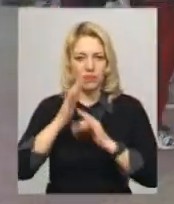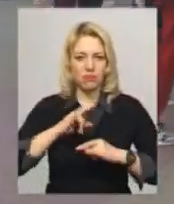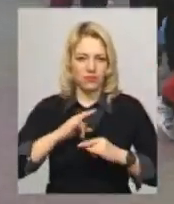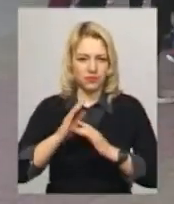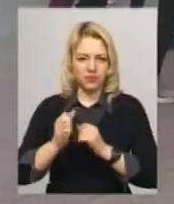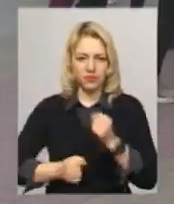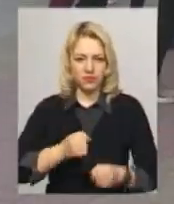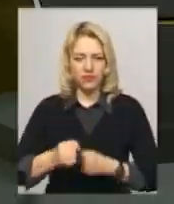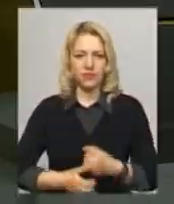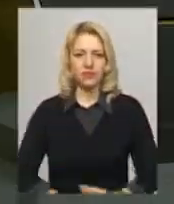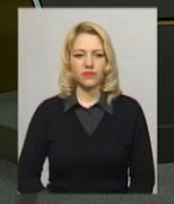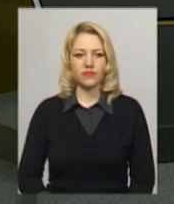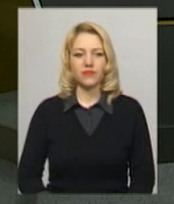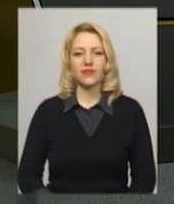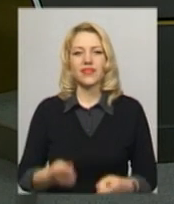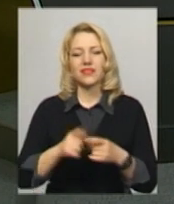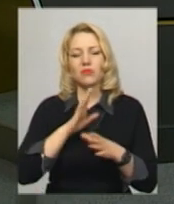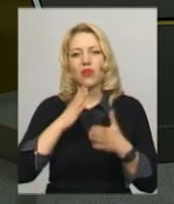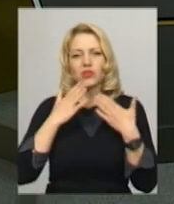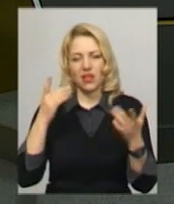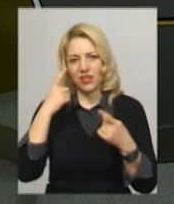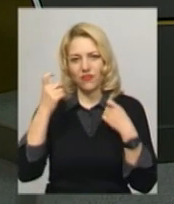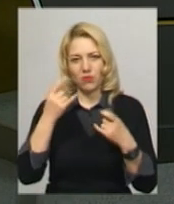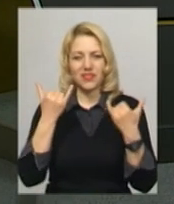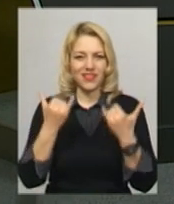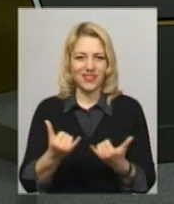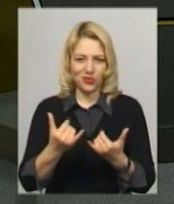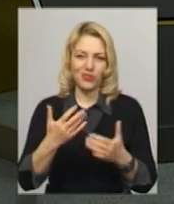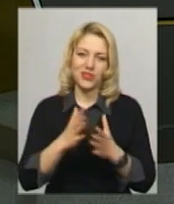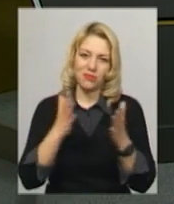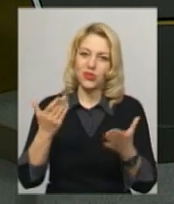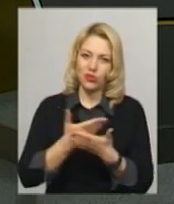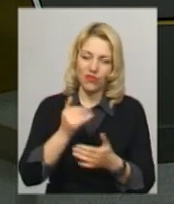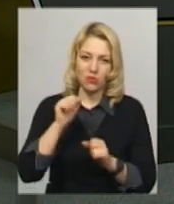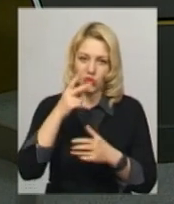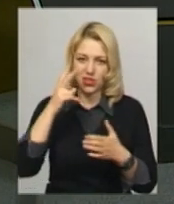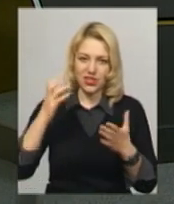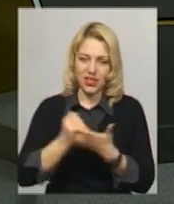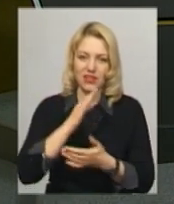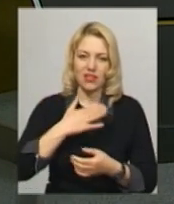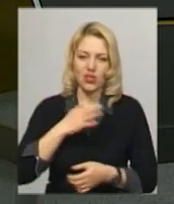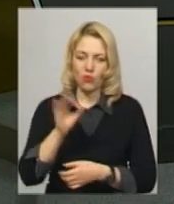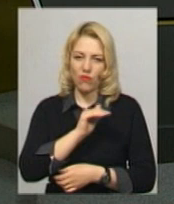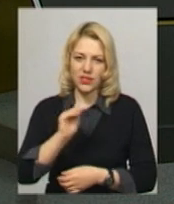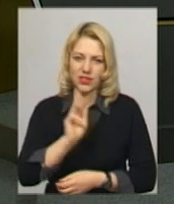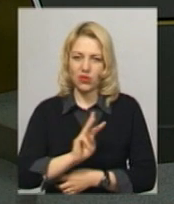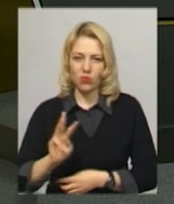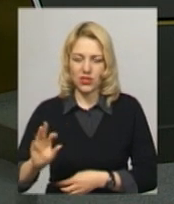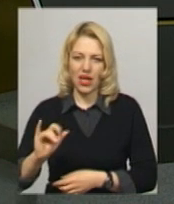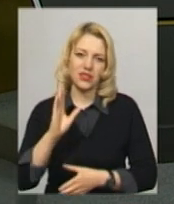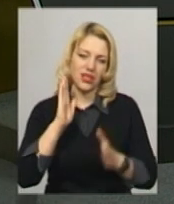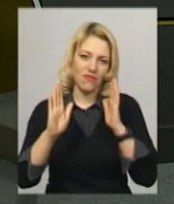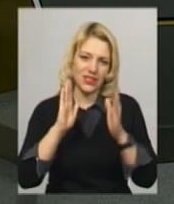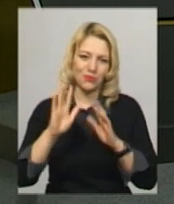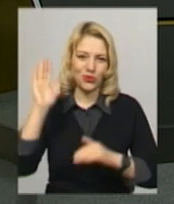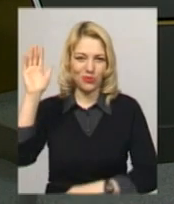Поділяцентр. Це була остання інформація на сьогодні. Більше новин ви можете знайти на нашому офіційному сайті та на сторінці